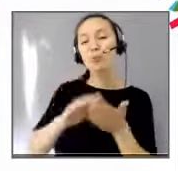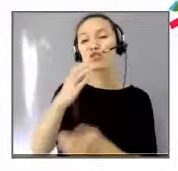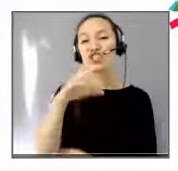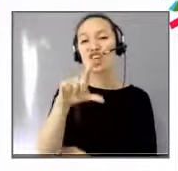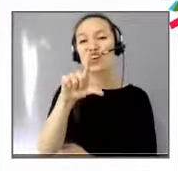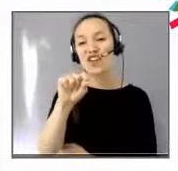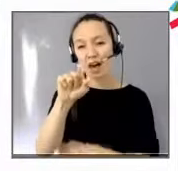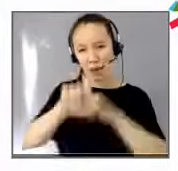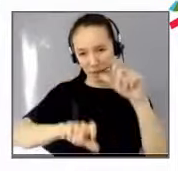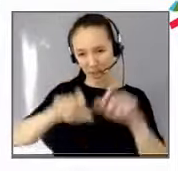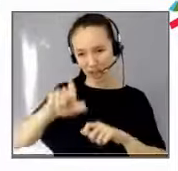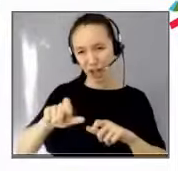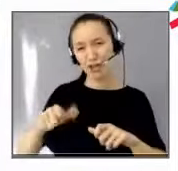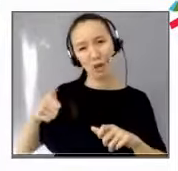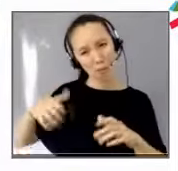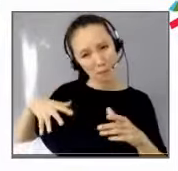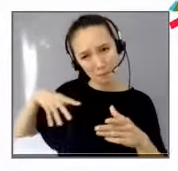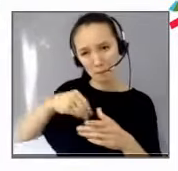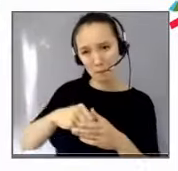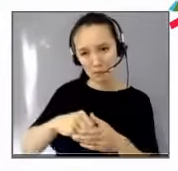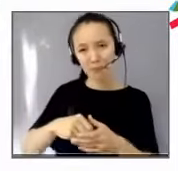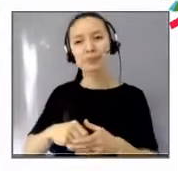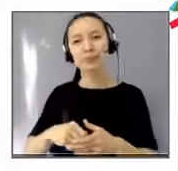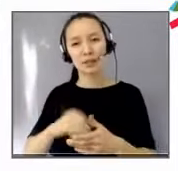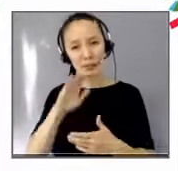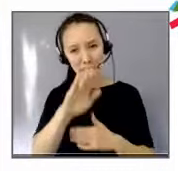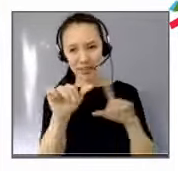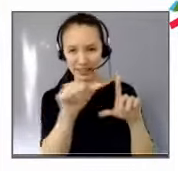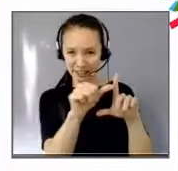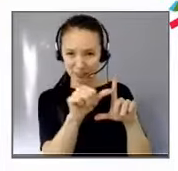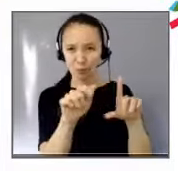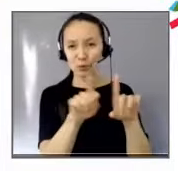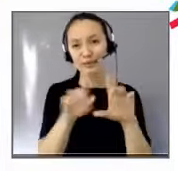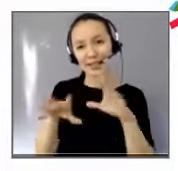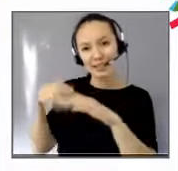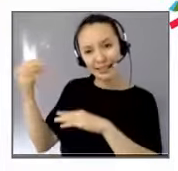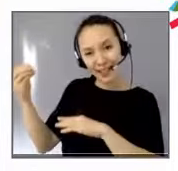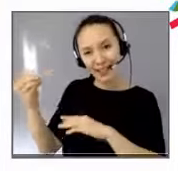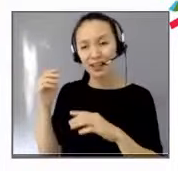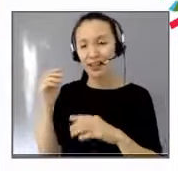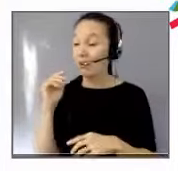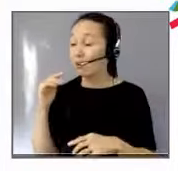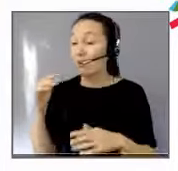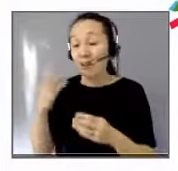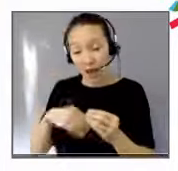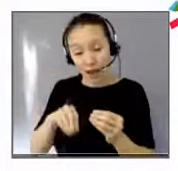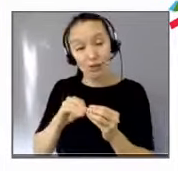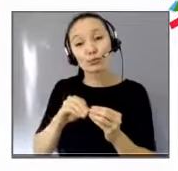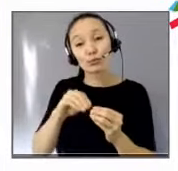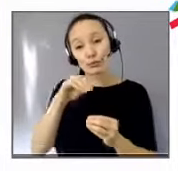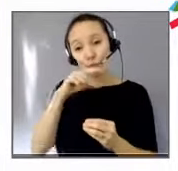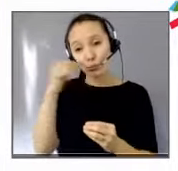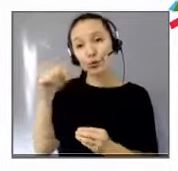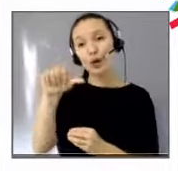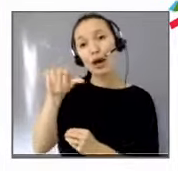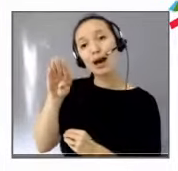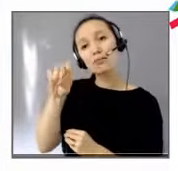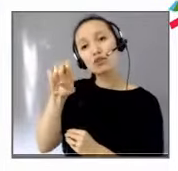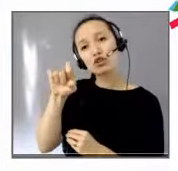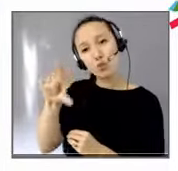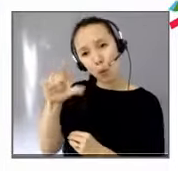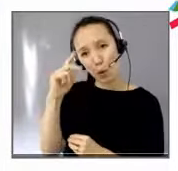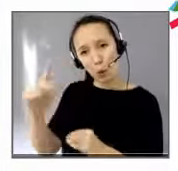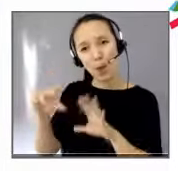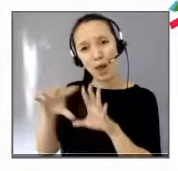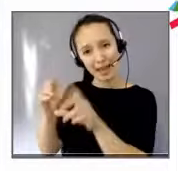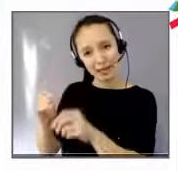personnes à la fois de l'AGFIP mais aussi des externes. Encore une fois, je salue l'équipe technique avec Abdul et toute son équipe. C'est un